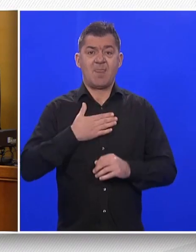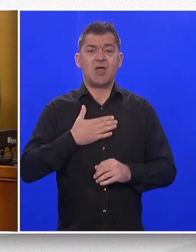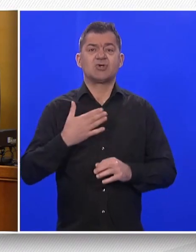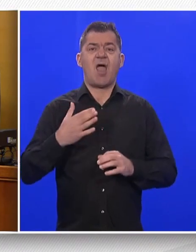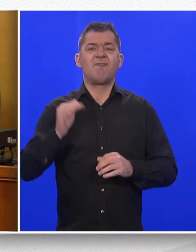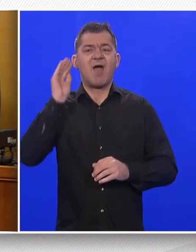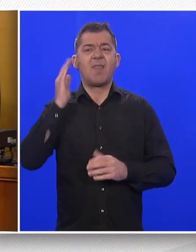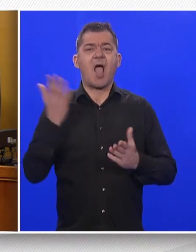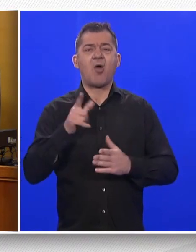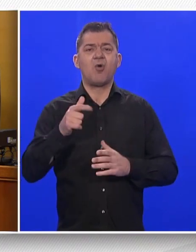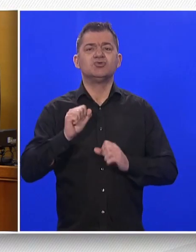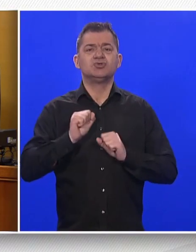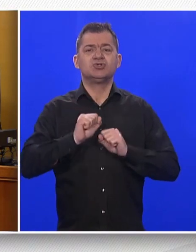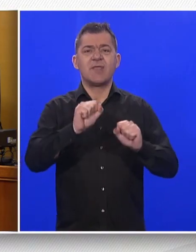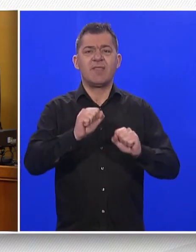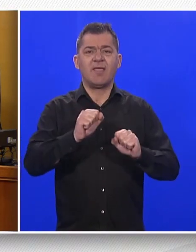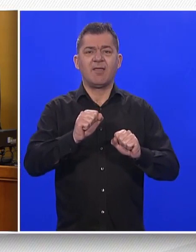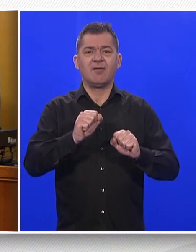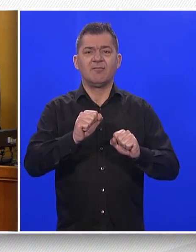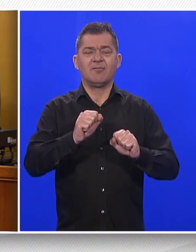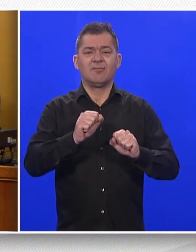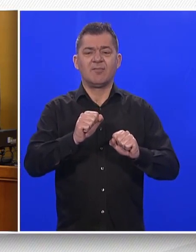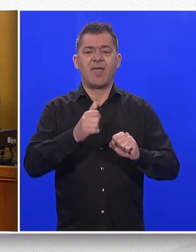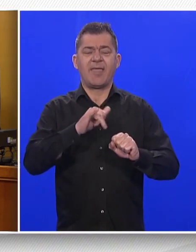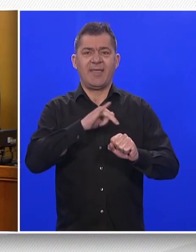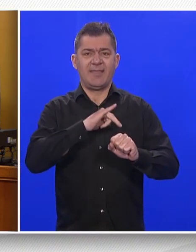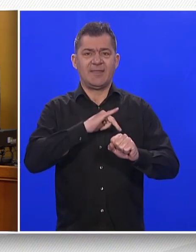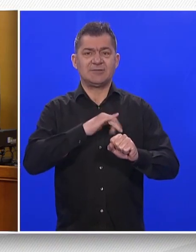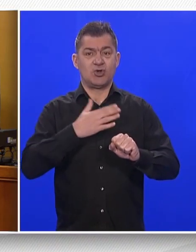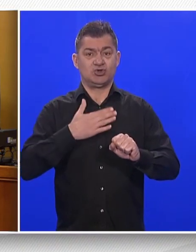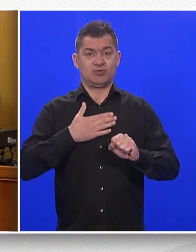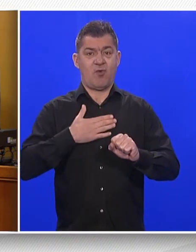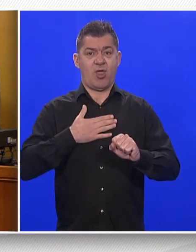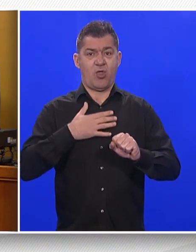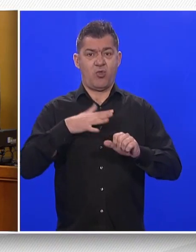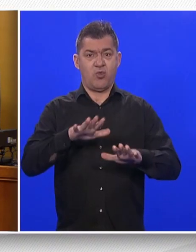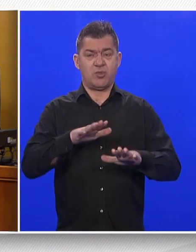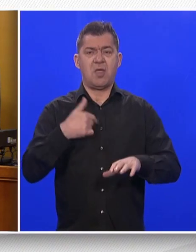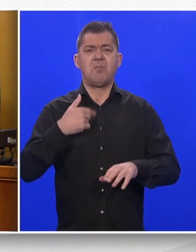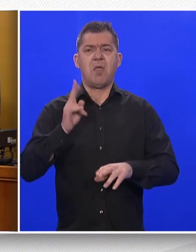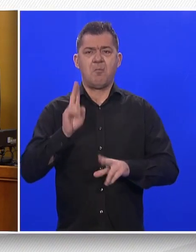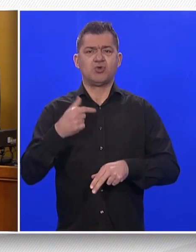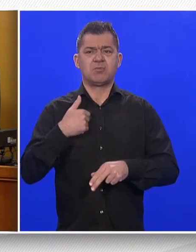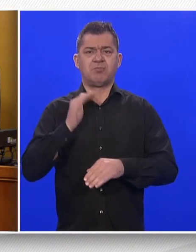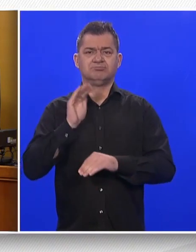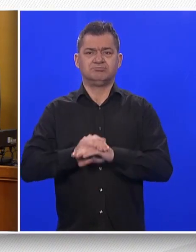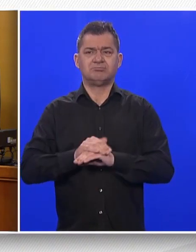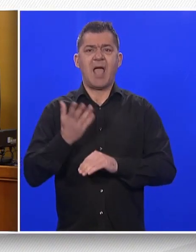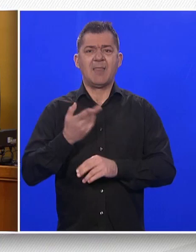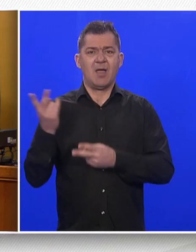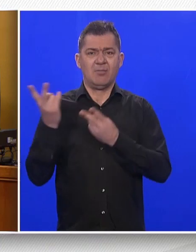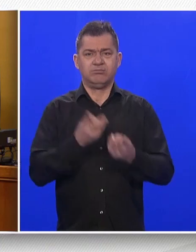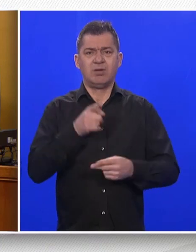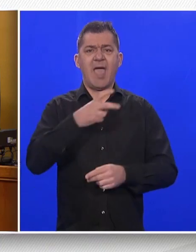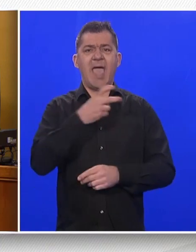interese svojih potrošača, odnosno građana, mogli smo vidjeti prilikom uvođenja eura.